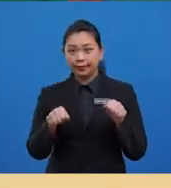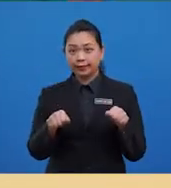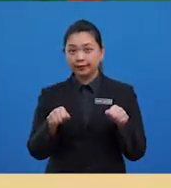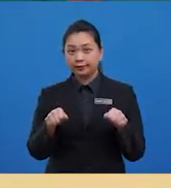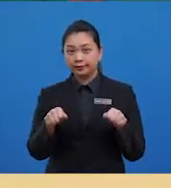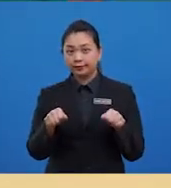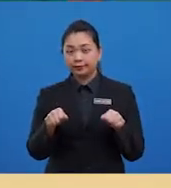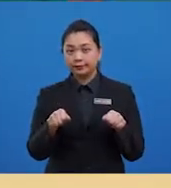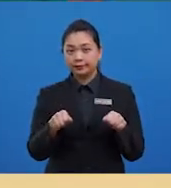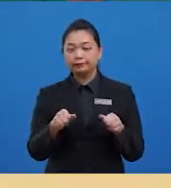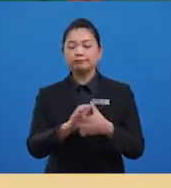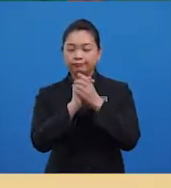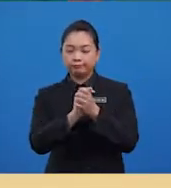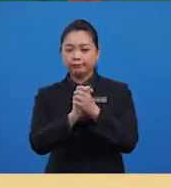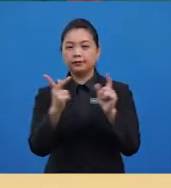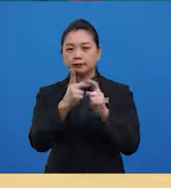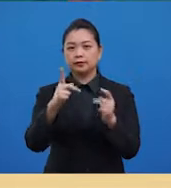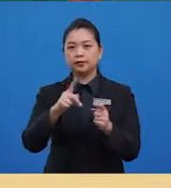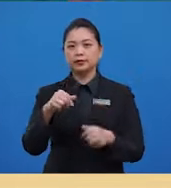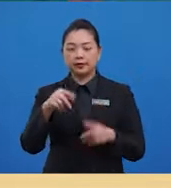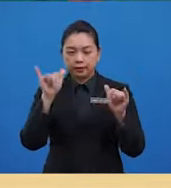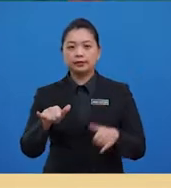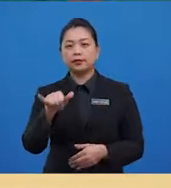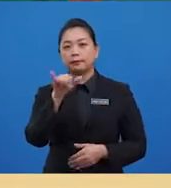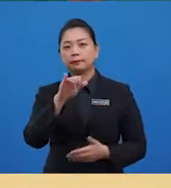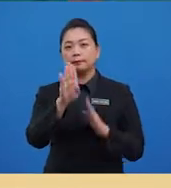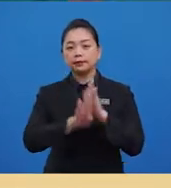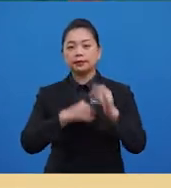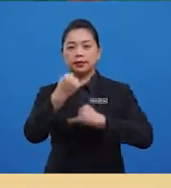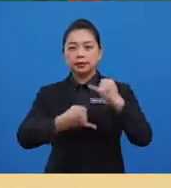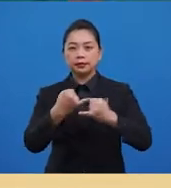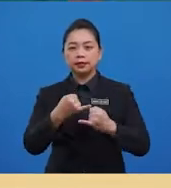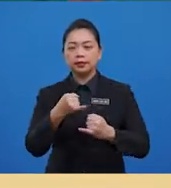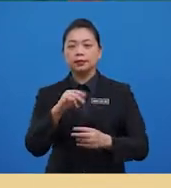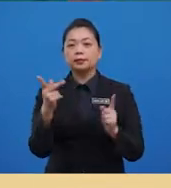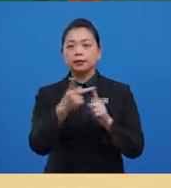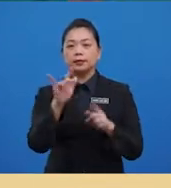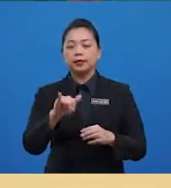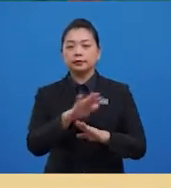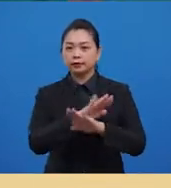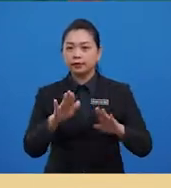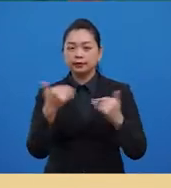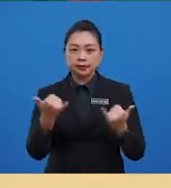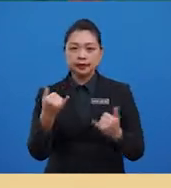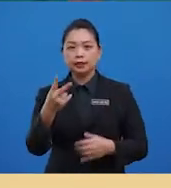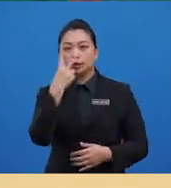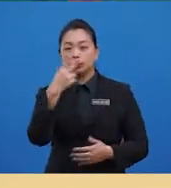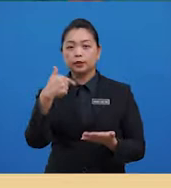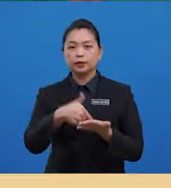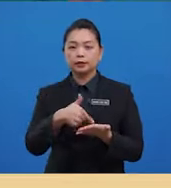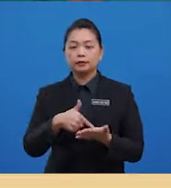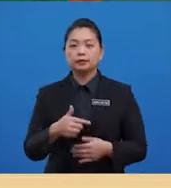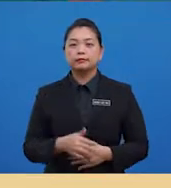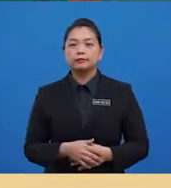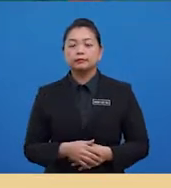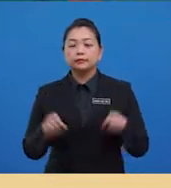jawapan. Tahniah kepada yang berjaya. Kepada yang tidak. Mari kita menentukan